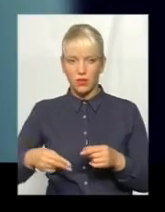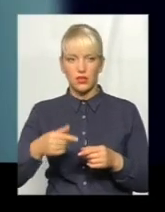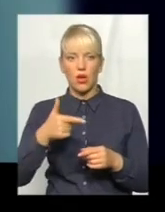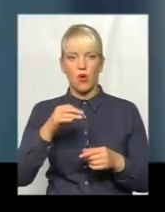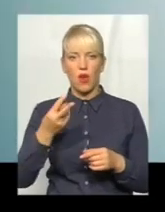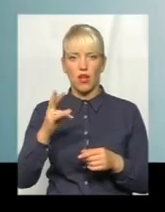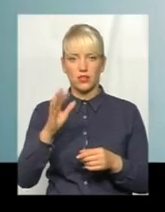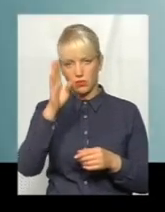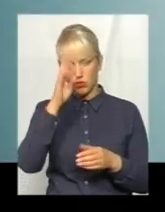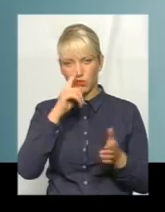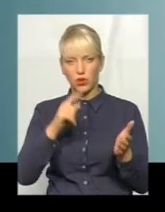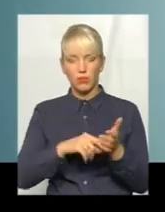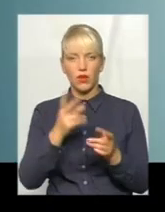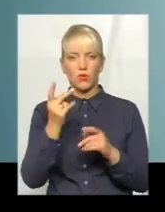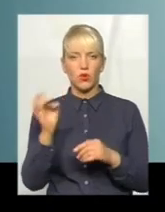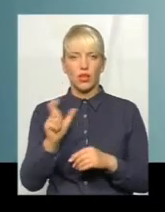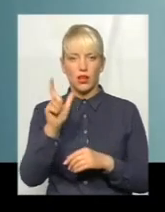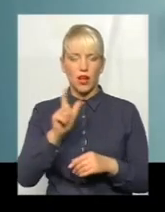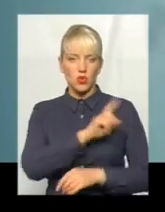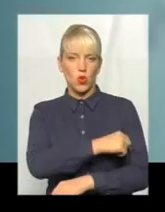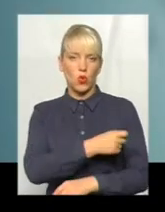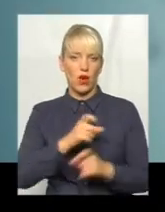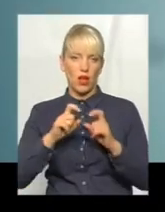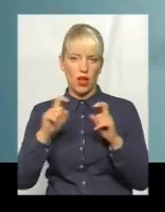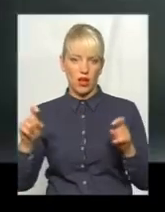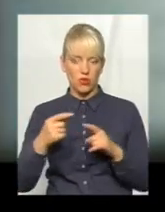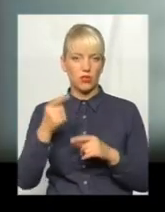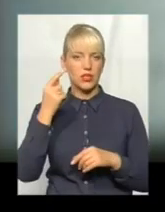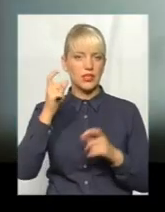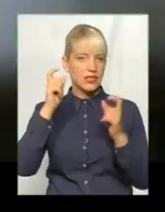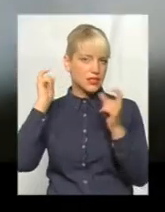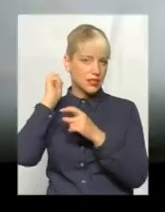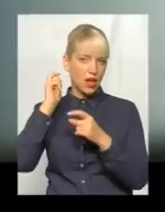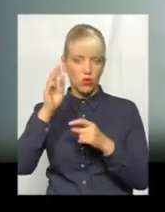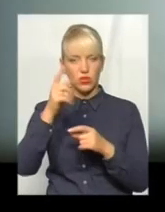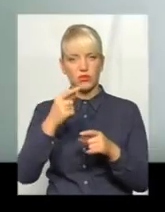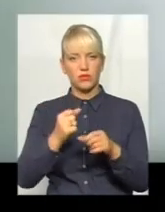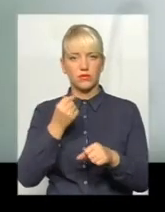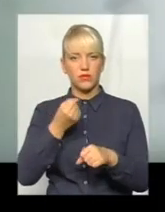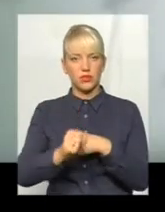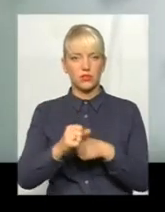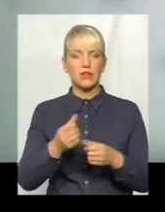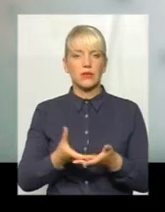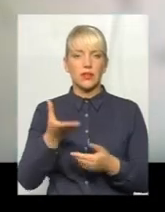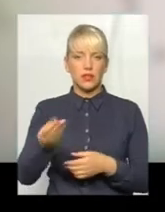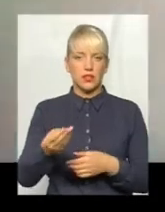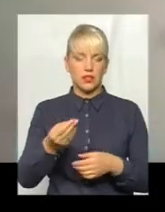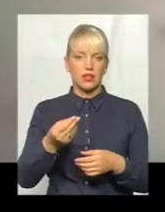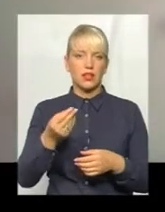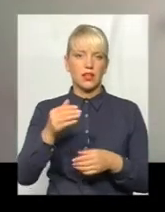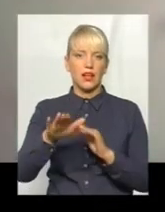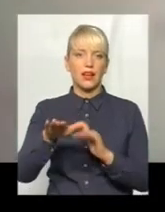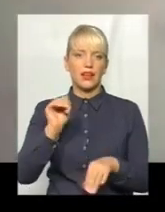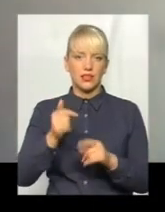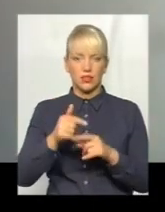другий потрапив до лікарні. Заочно суд присудив ньому сплатити кредит у сумі майже 70 тисяч гривень. Дізнався ж про це,